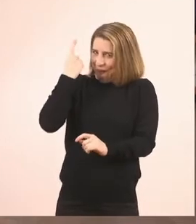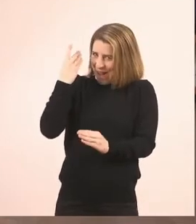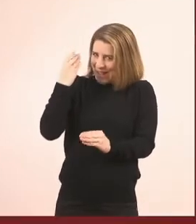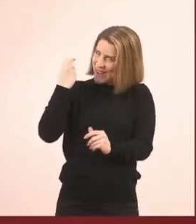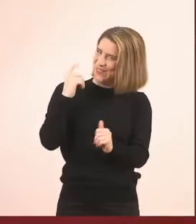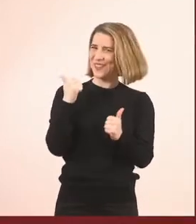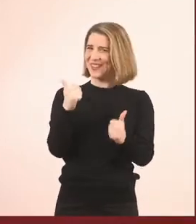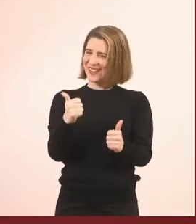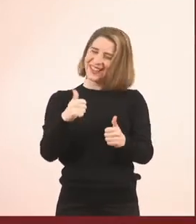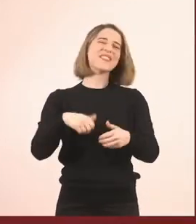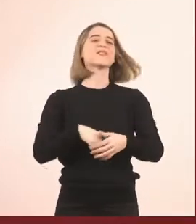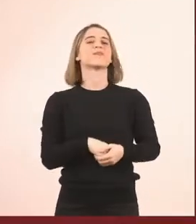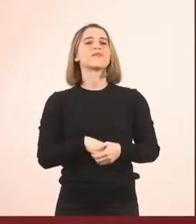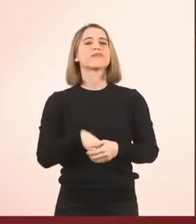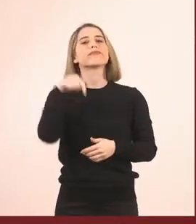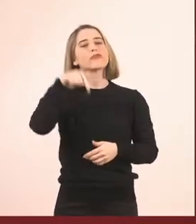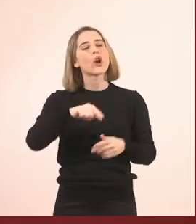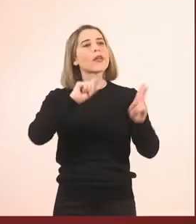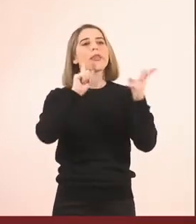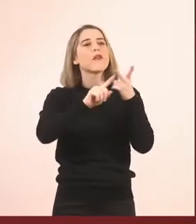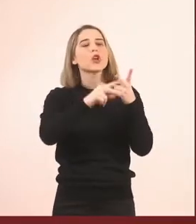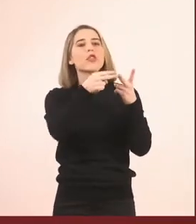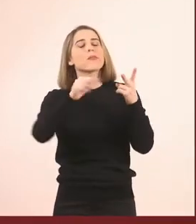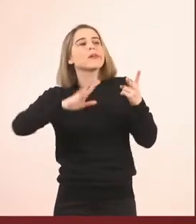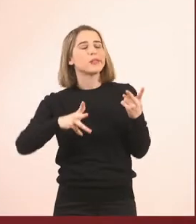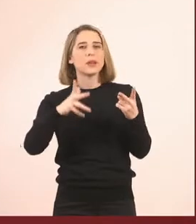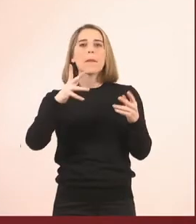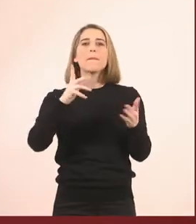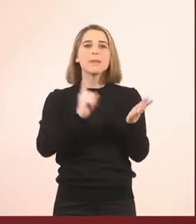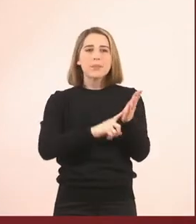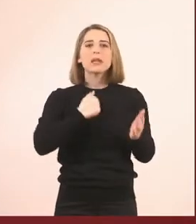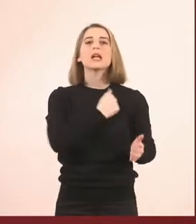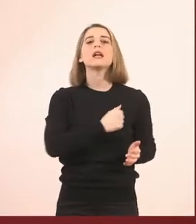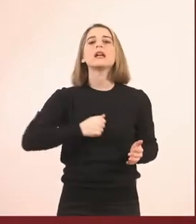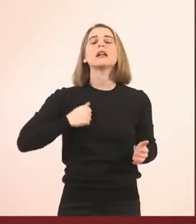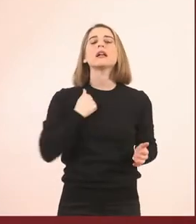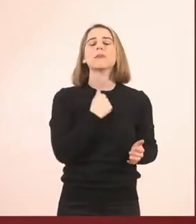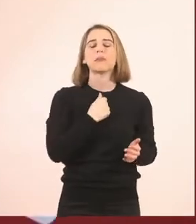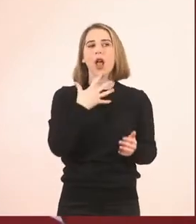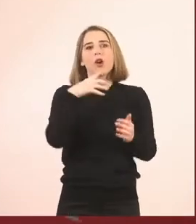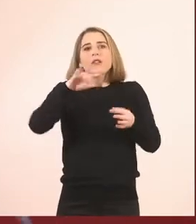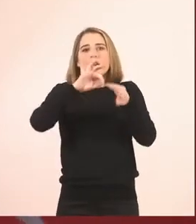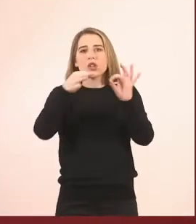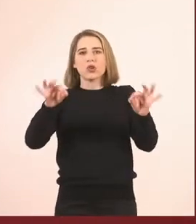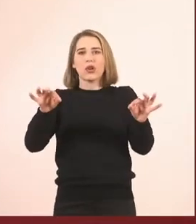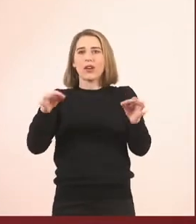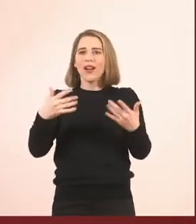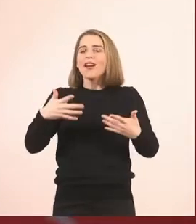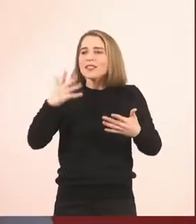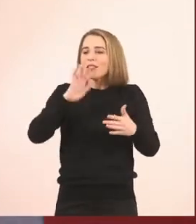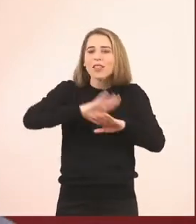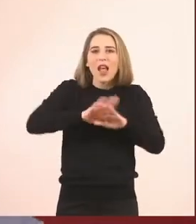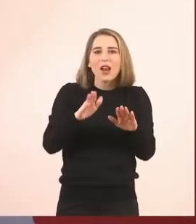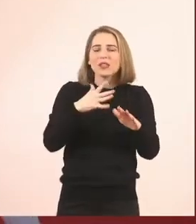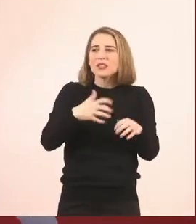τώρα. Θέλουμε να κάνουμε κάτι λυπητερό. Τώρα, σε αυτή την ιστορία, δυστυχώς έχουμε μια λυπητερή κατάληξη. Δεν μπορούμε να κάνουμε, το παιδάκι είναι